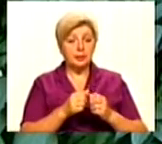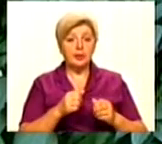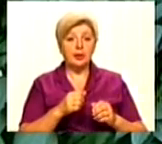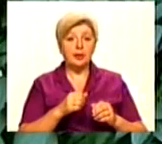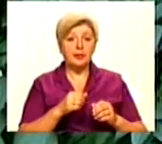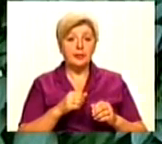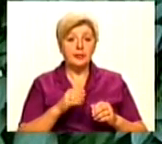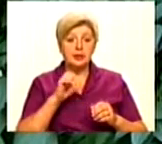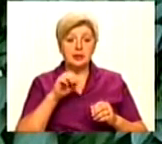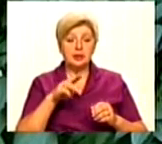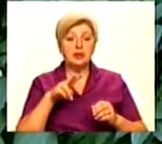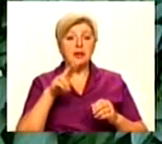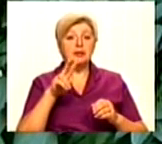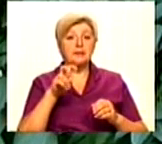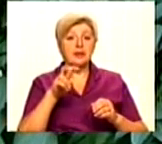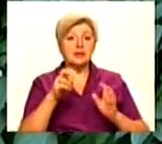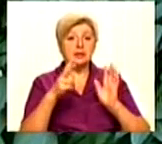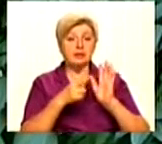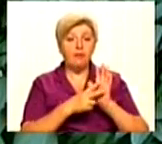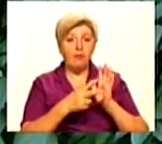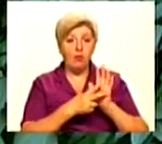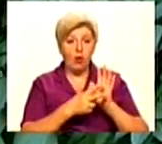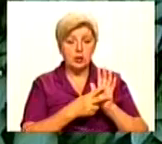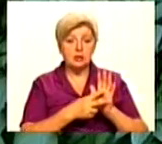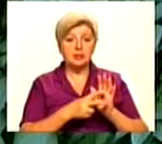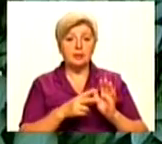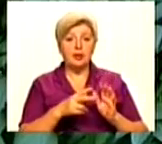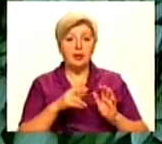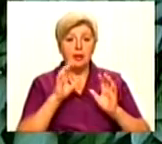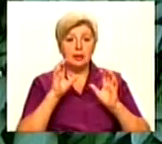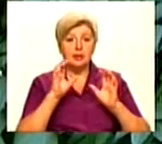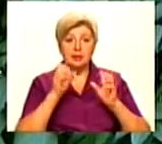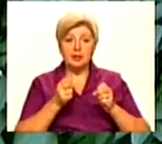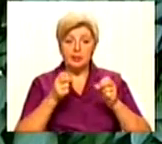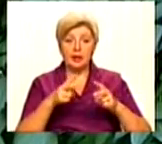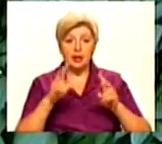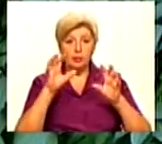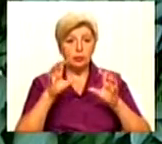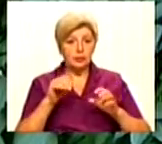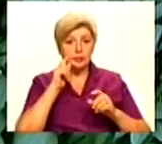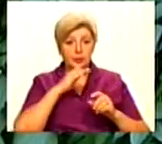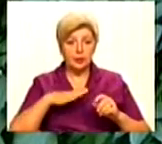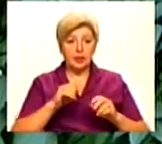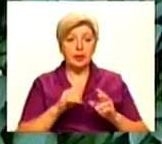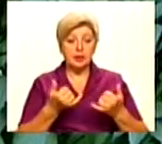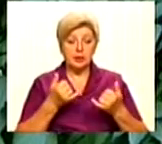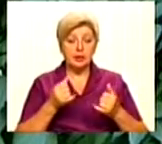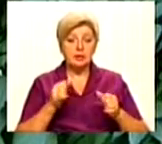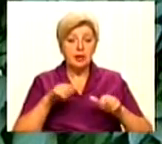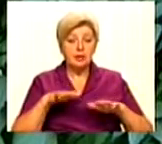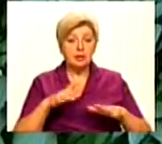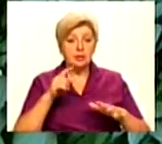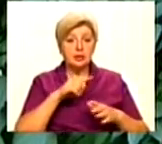порядку статті 208 Кримінального процесуального кодексу України. Зараз вирішується питання щодо обрання